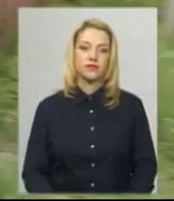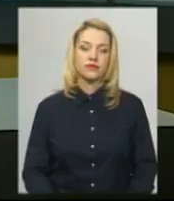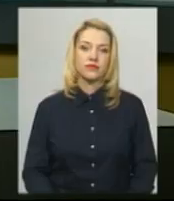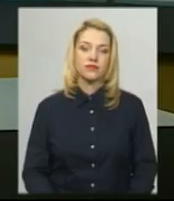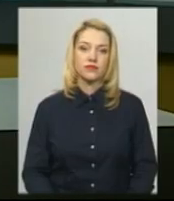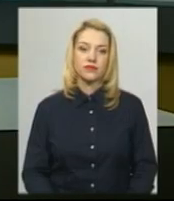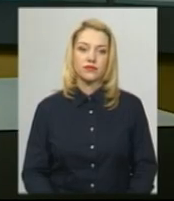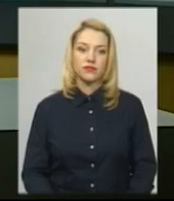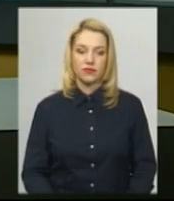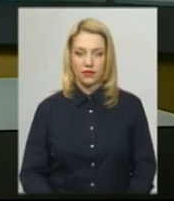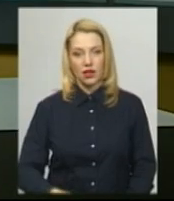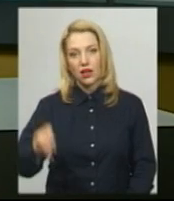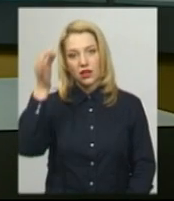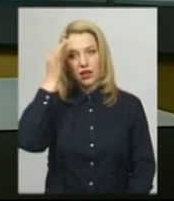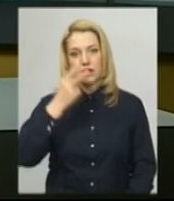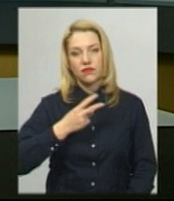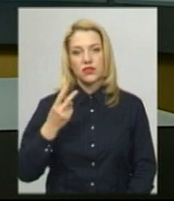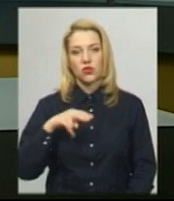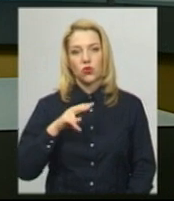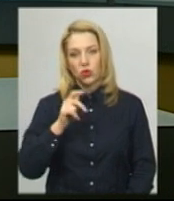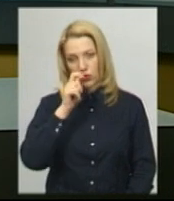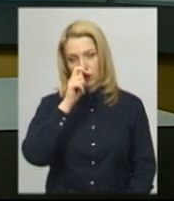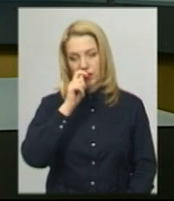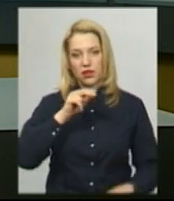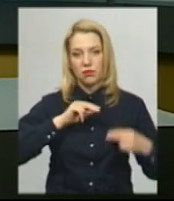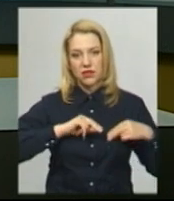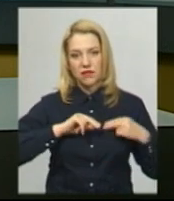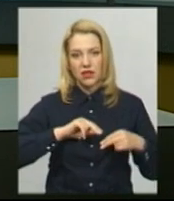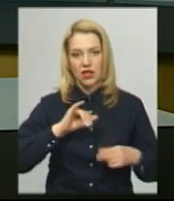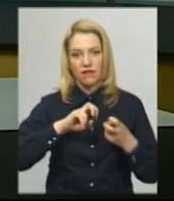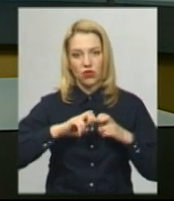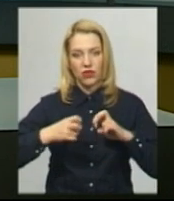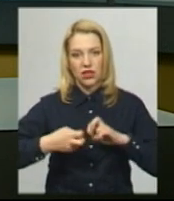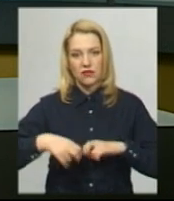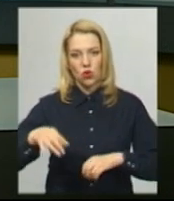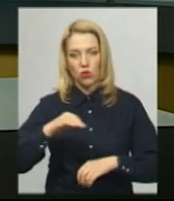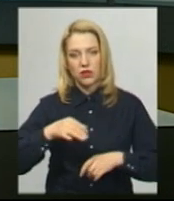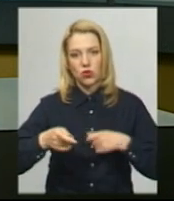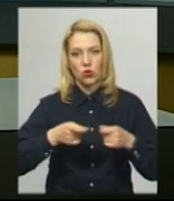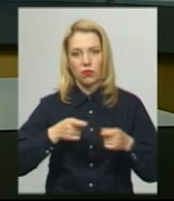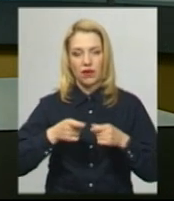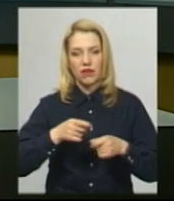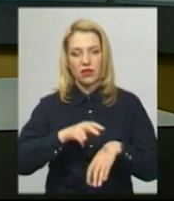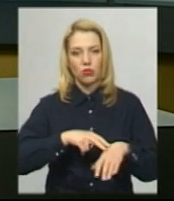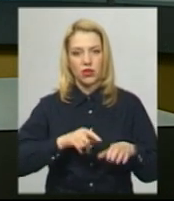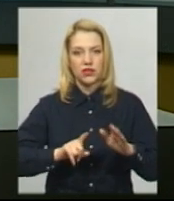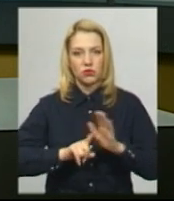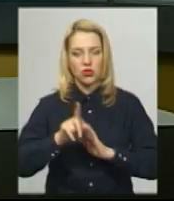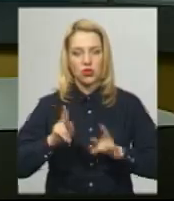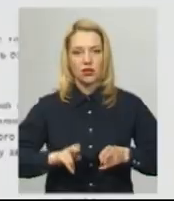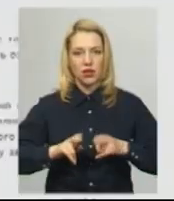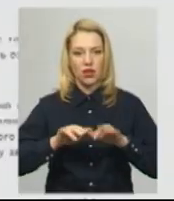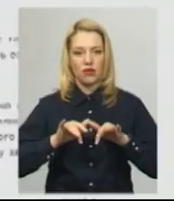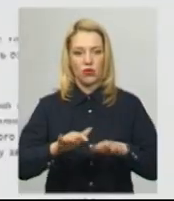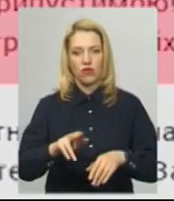Нагадаю, 22 квітня працівники Івано-Франківського обласного управління поліції відкрили кримінальне